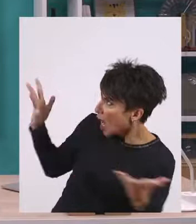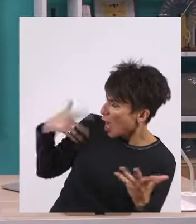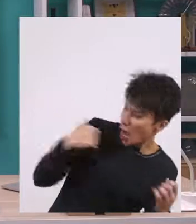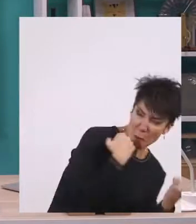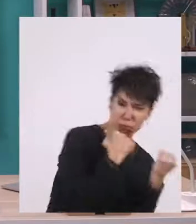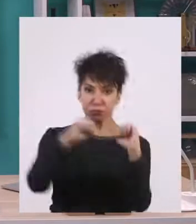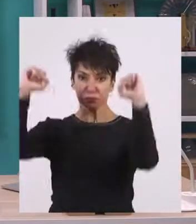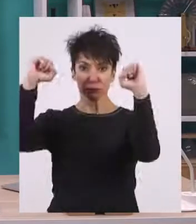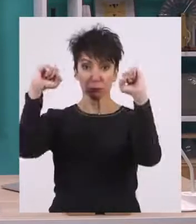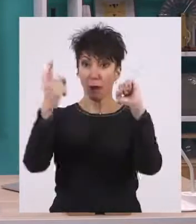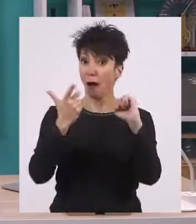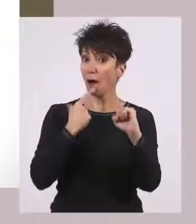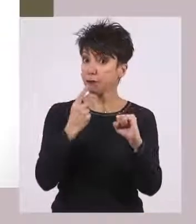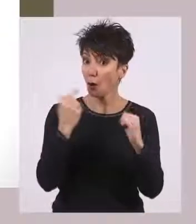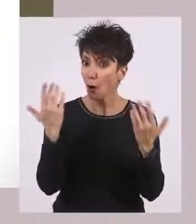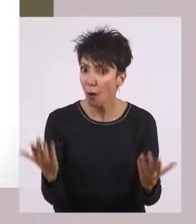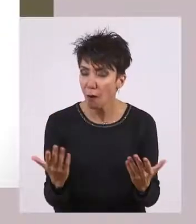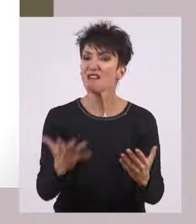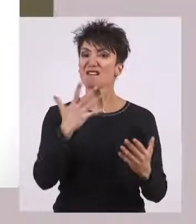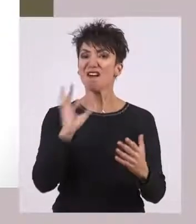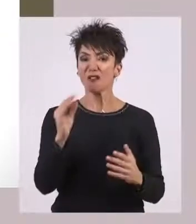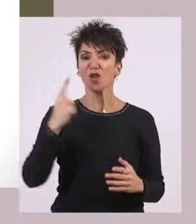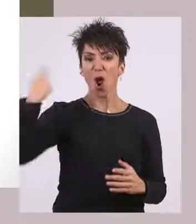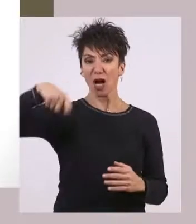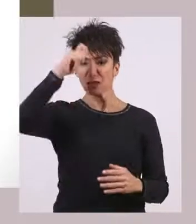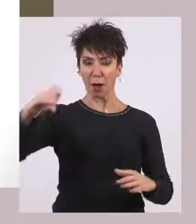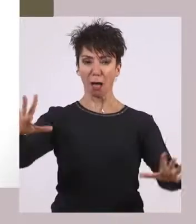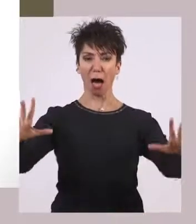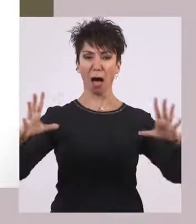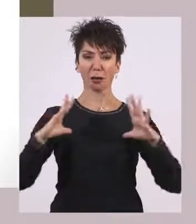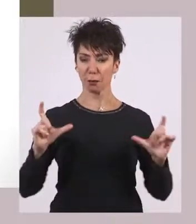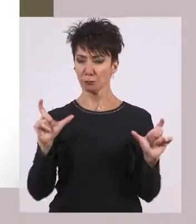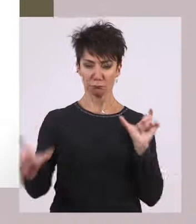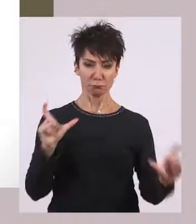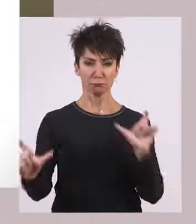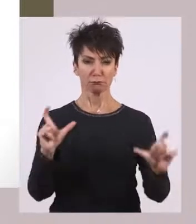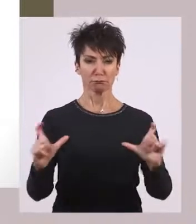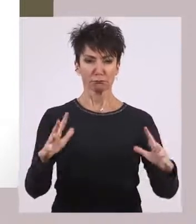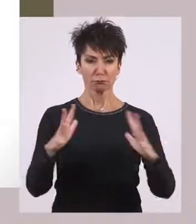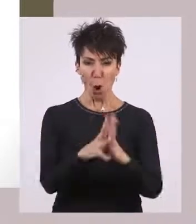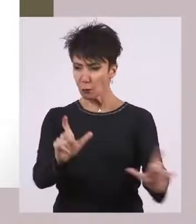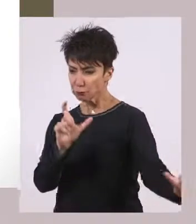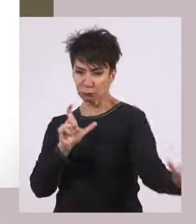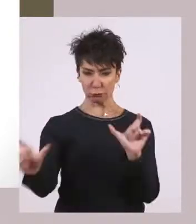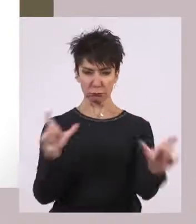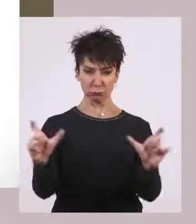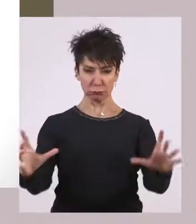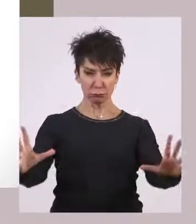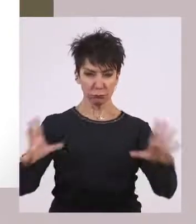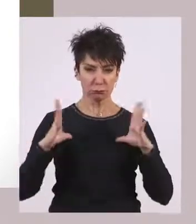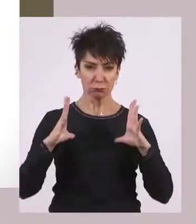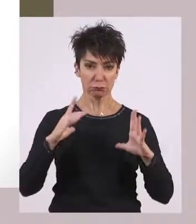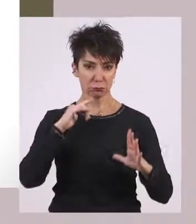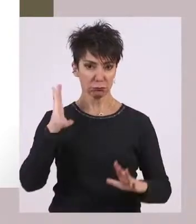μία επανάσταση. Οι Σπαρτιάτες έπρεπε να είναι πάντα πολεμικά έτοιμοι να τους αντιμετωπίσουν.